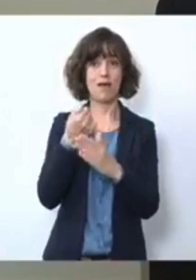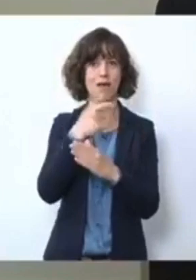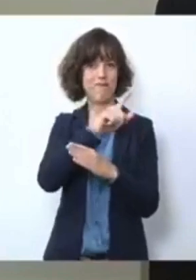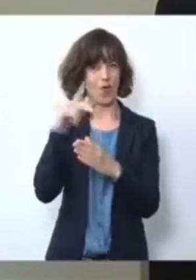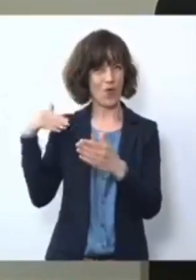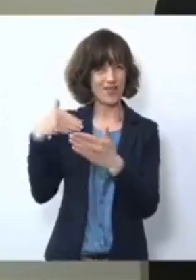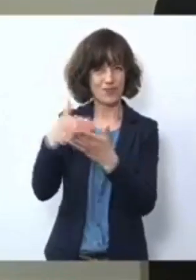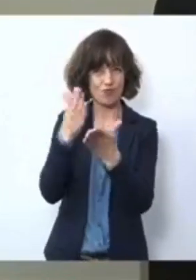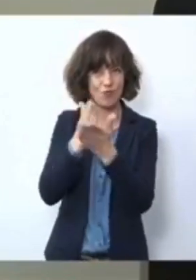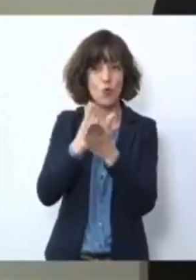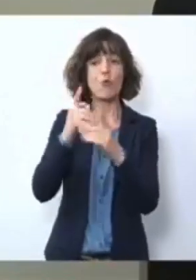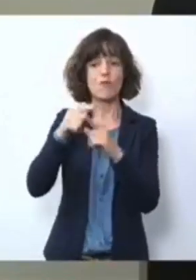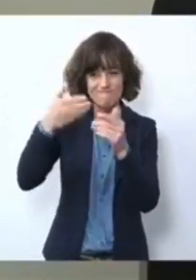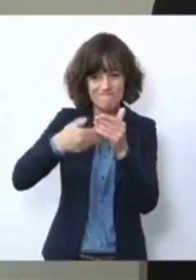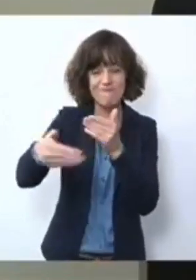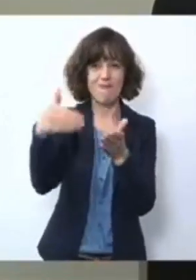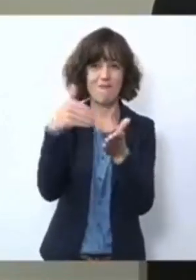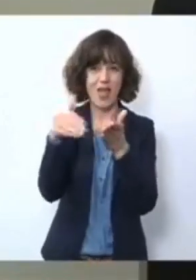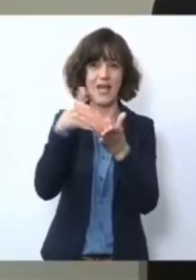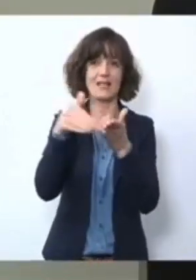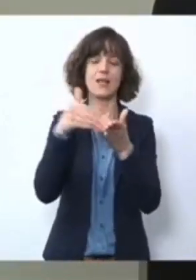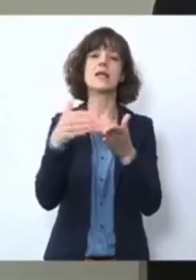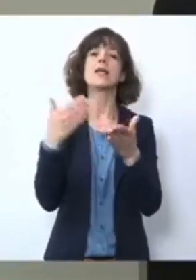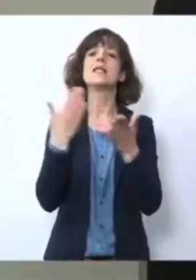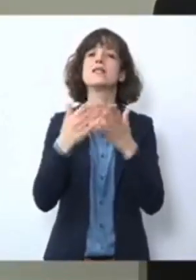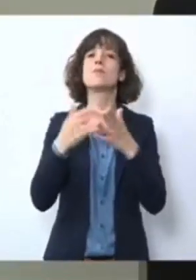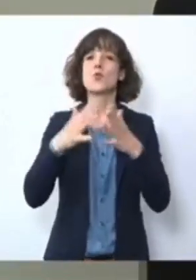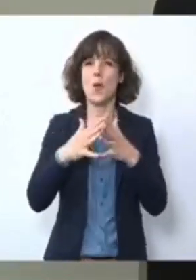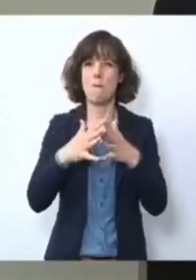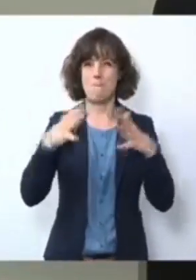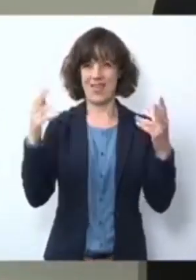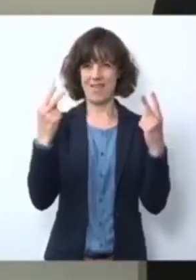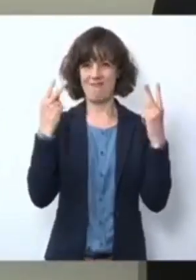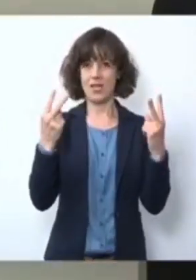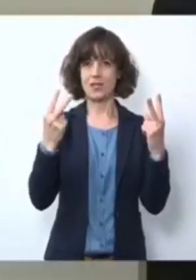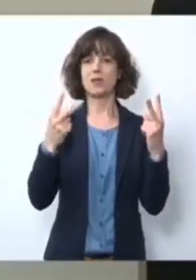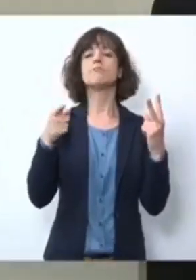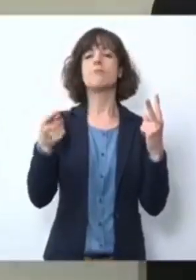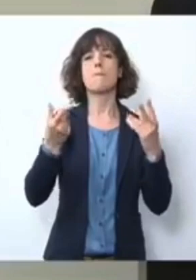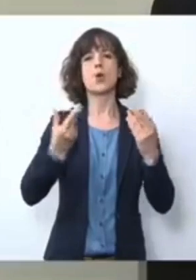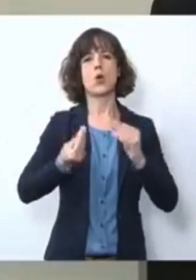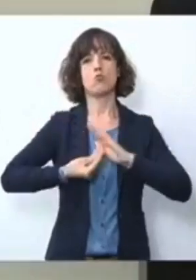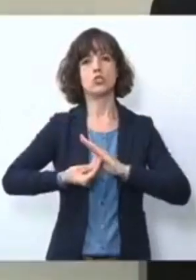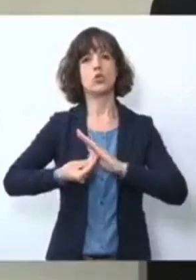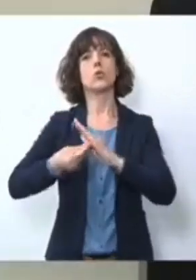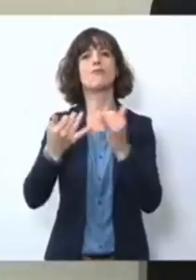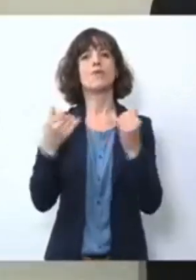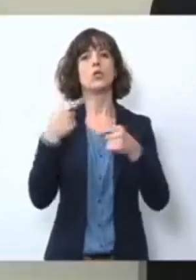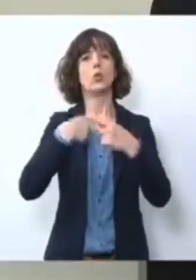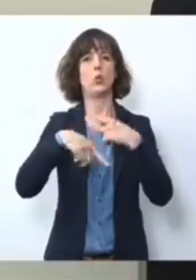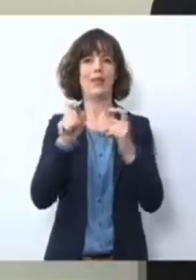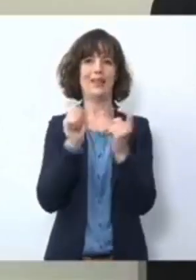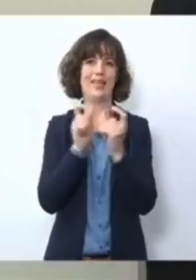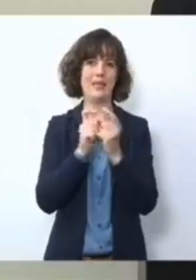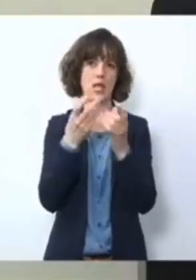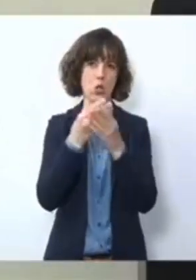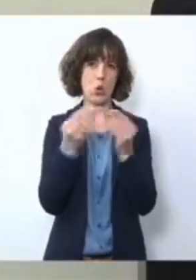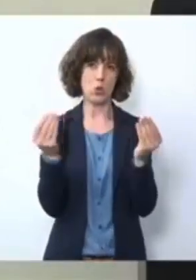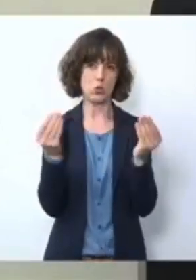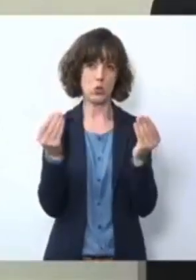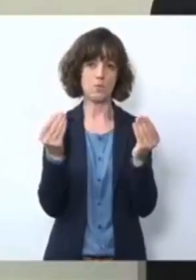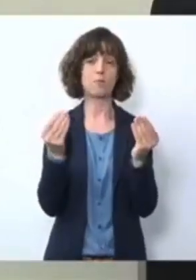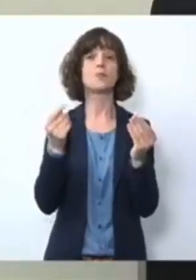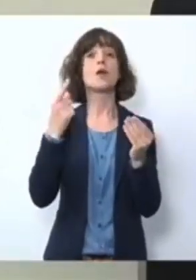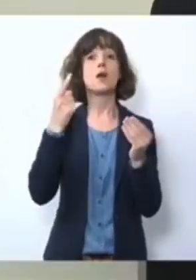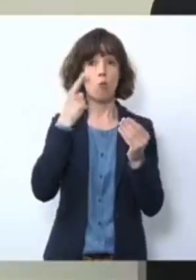noch weiterhin so gehen. Umso wichtiger ist es, dass dort eine Hilfe kommt, auch in digitaler Form. Die Arbeit ist nämlich momentan